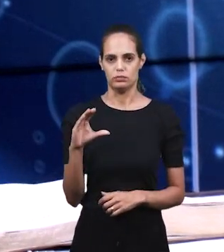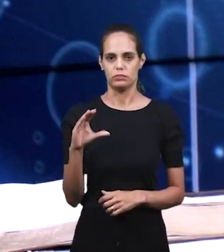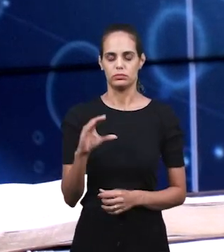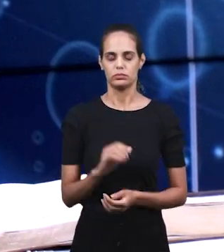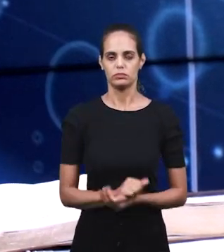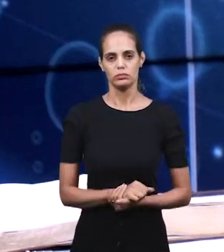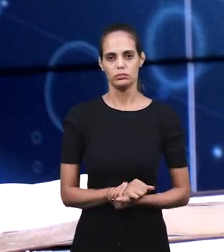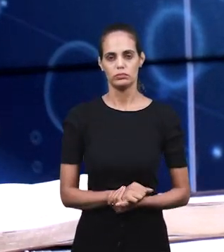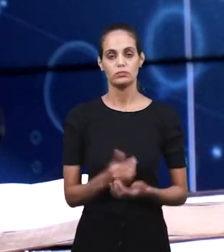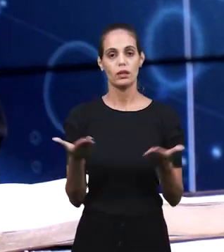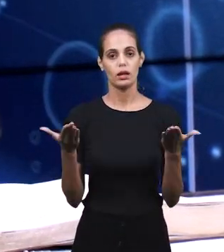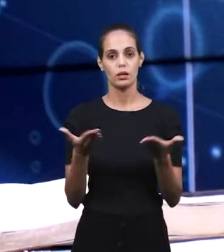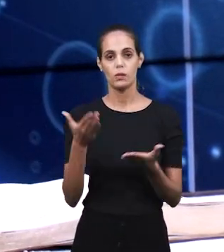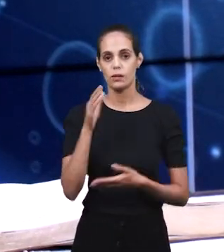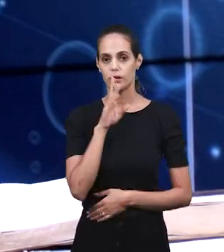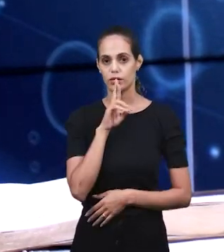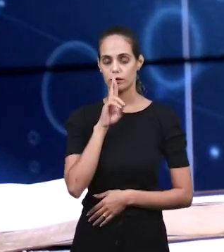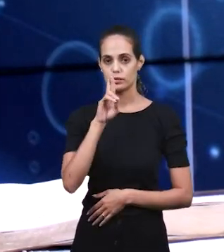-Катарина,